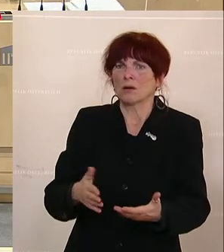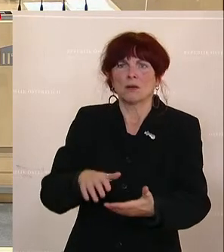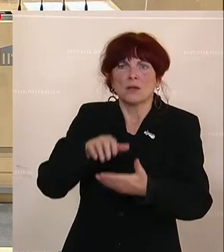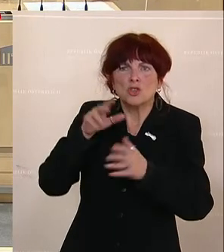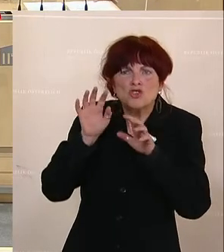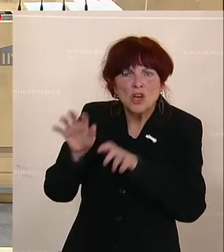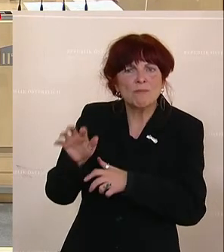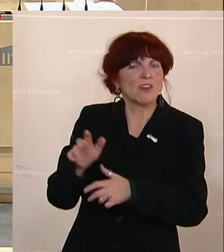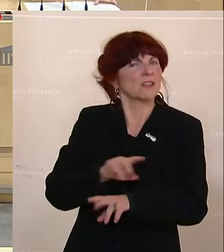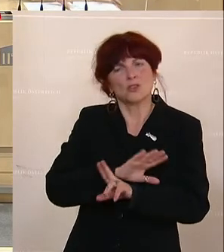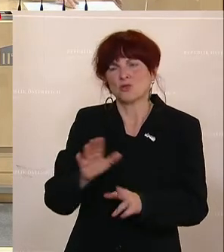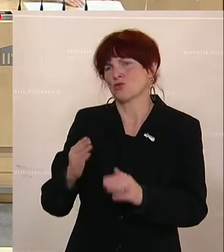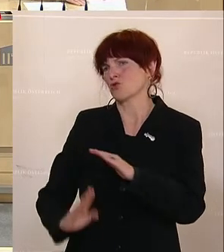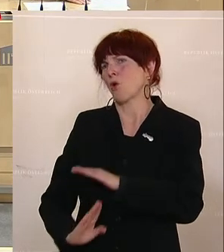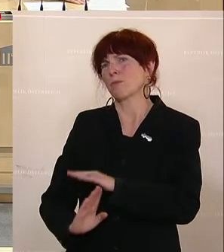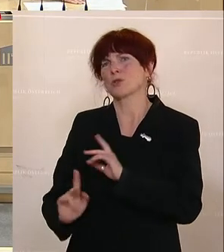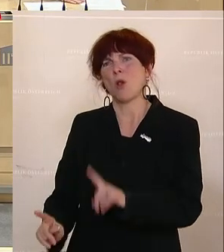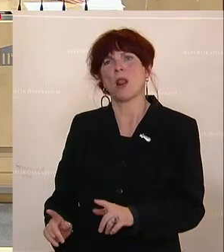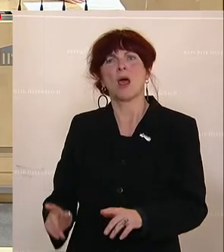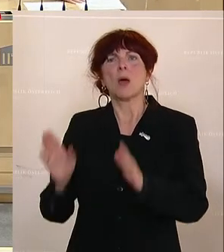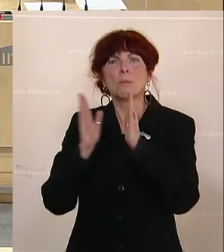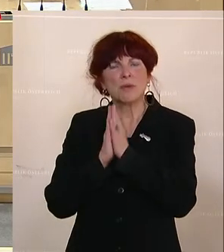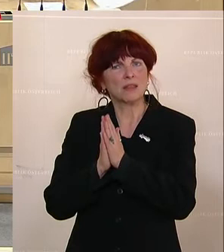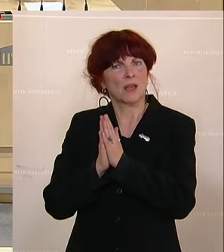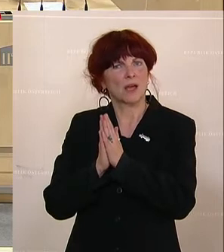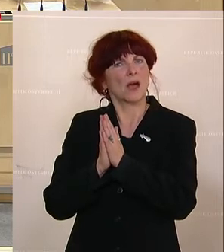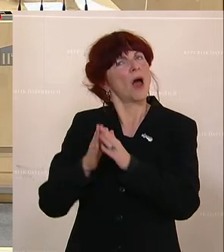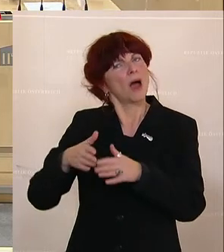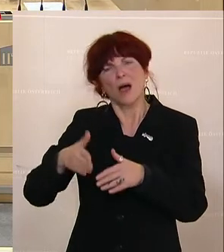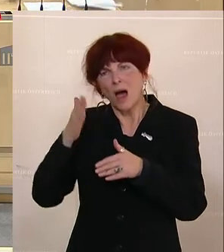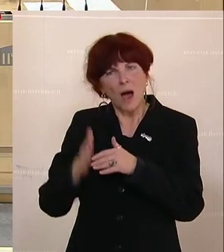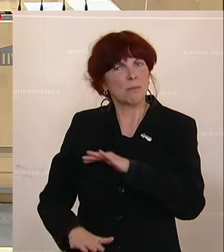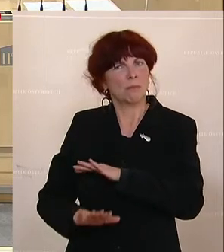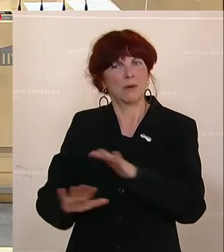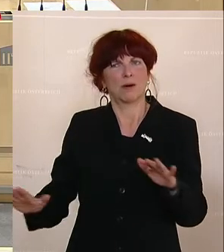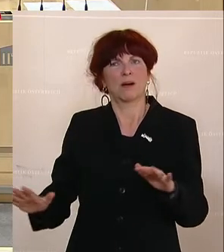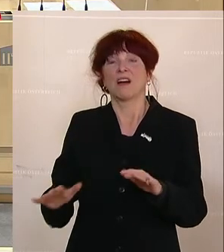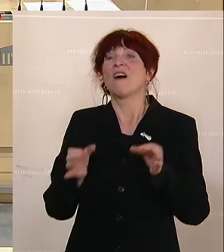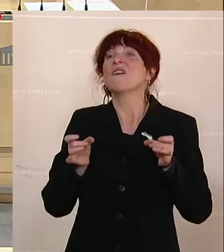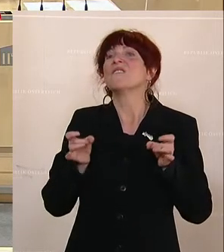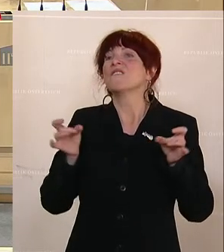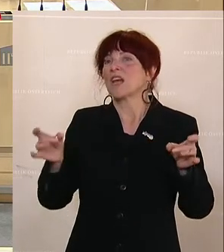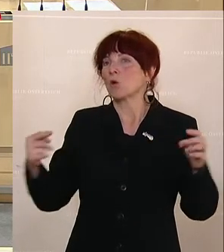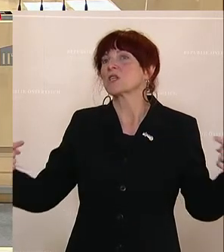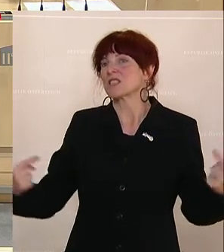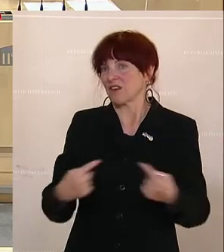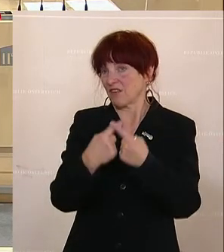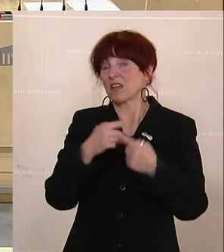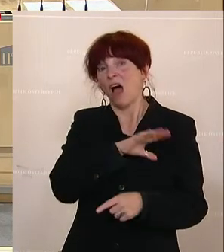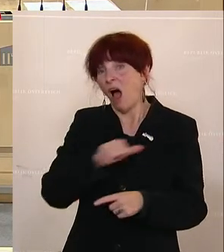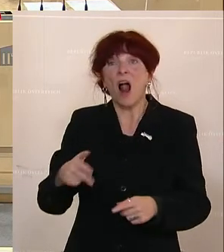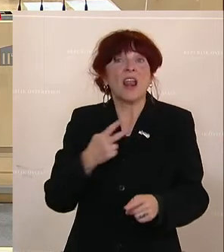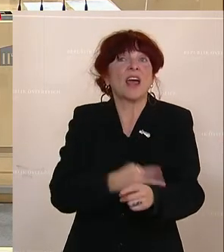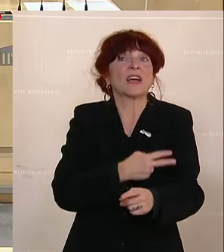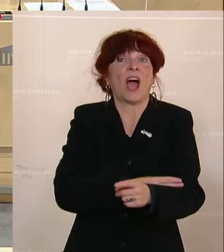weit. Auf jeden Fall hören Sie auf, alle miteinander zu sagen, das Virus ist der Feind. Ja, alle Krankheiten sind unser Feind.